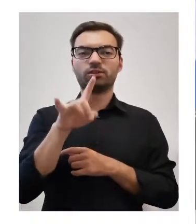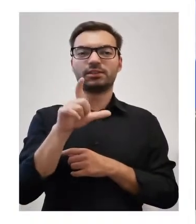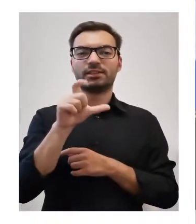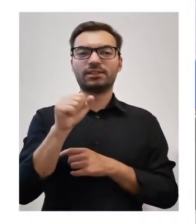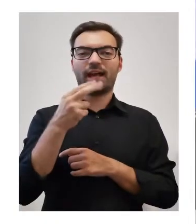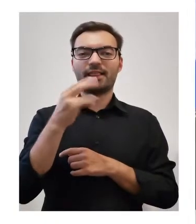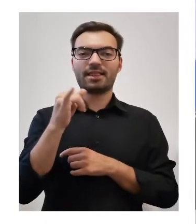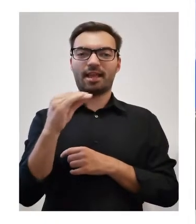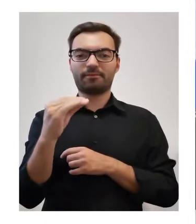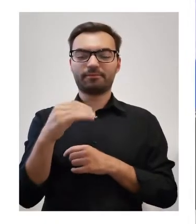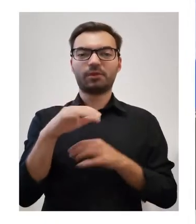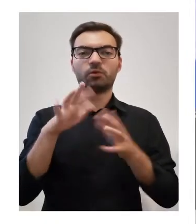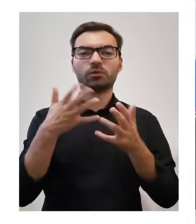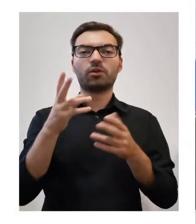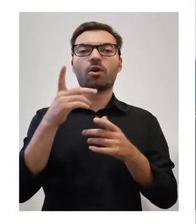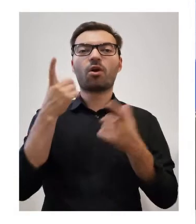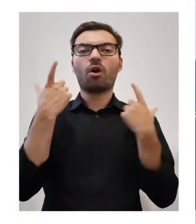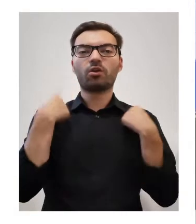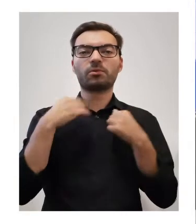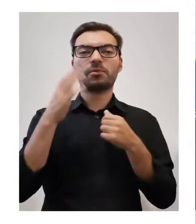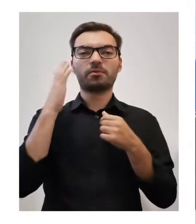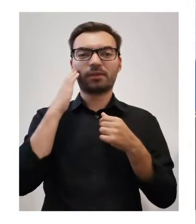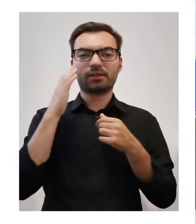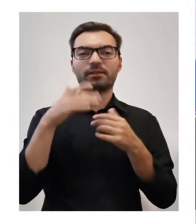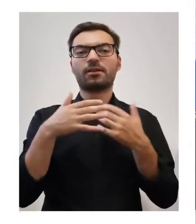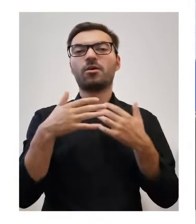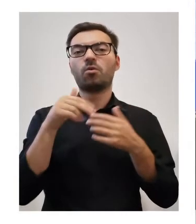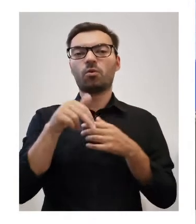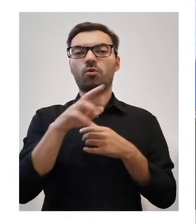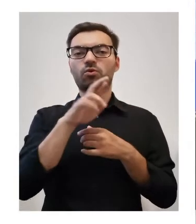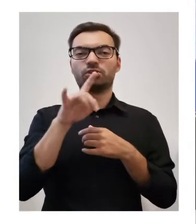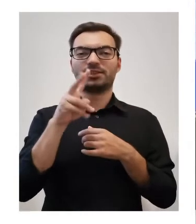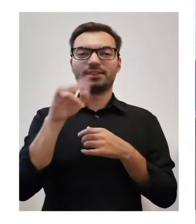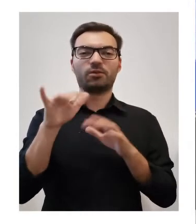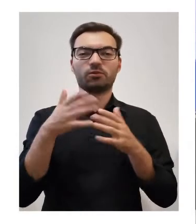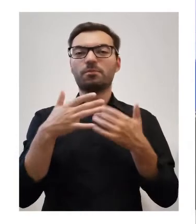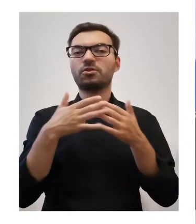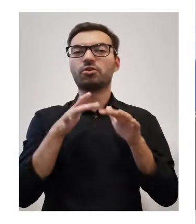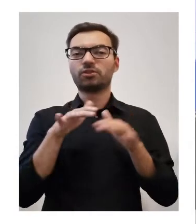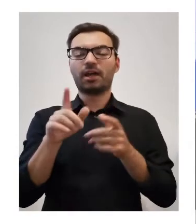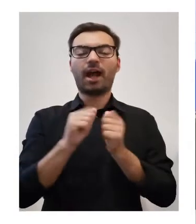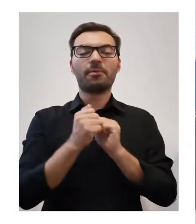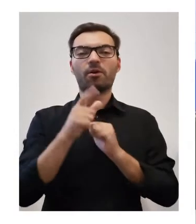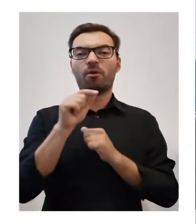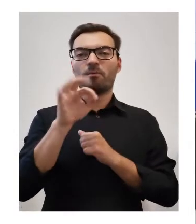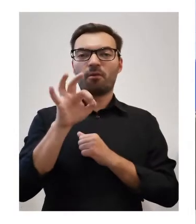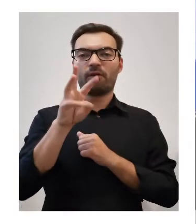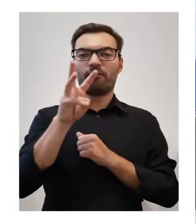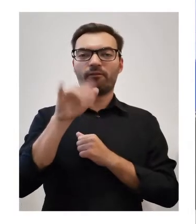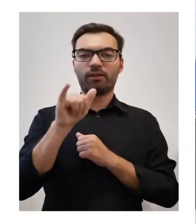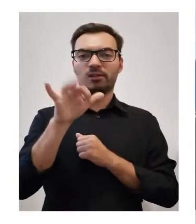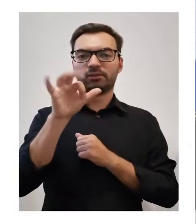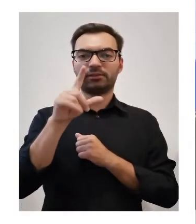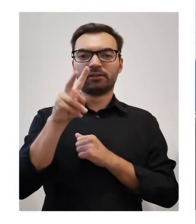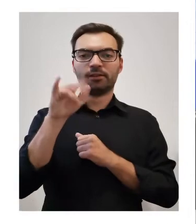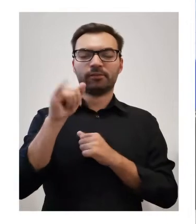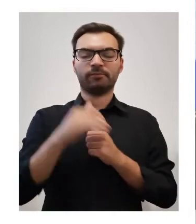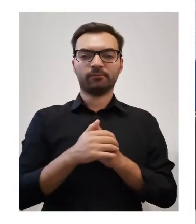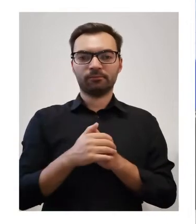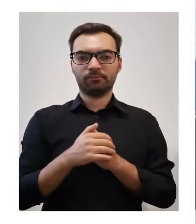użycanami, to jest mieszkającymi użyki rzeki lub też powiślakami, to jest